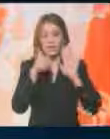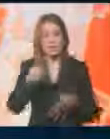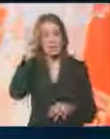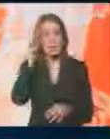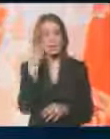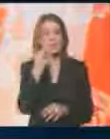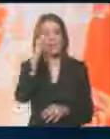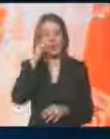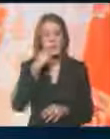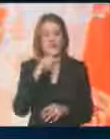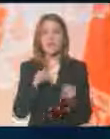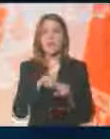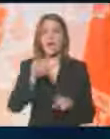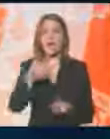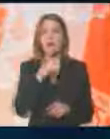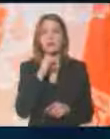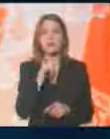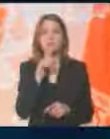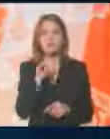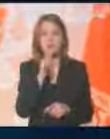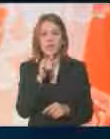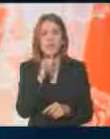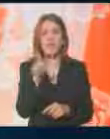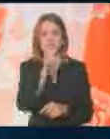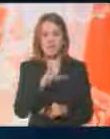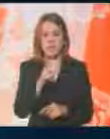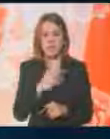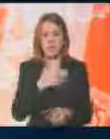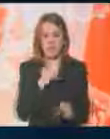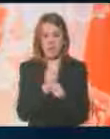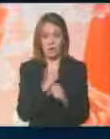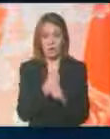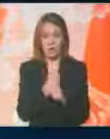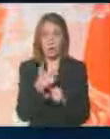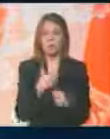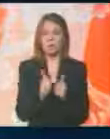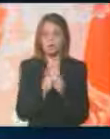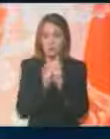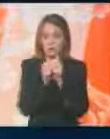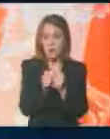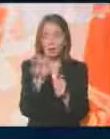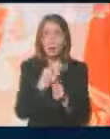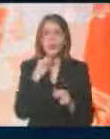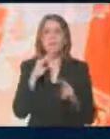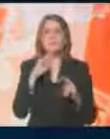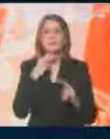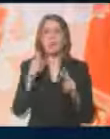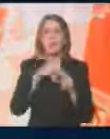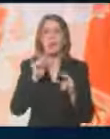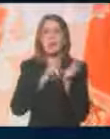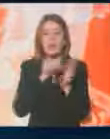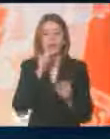Beogradu, 4 u Nišu, zatim u Jagodini, Čačku i Leskovcu. Moj posao, personalno asistente, je da pomognem